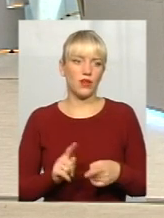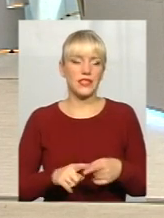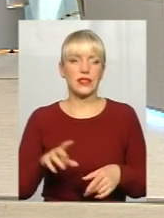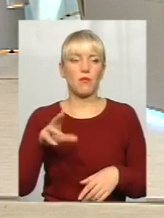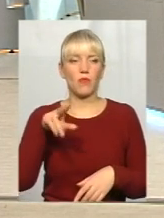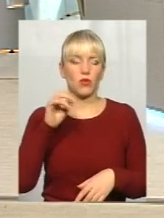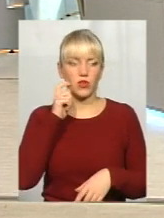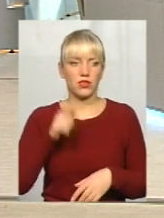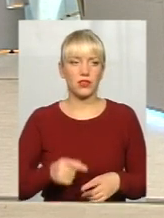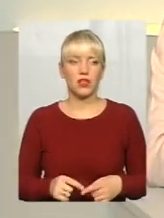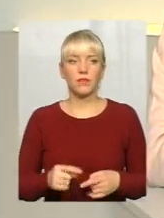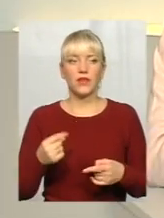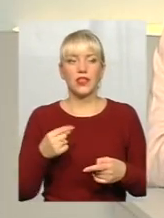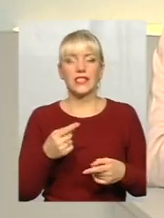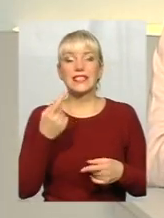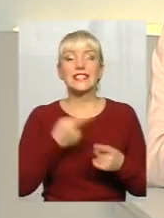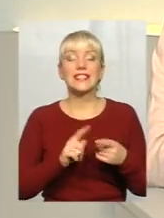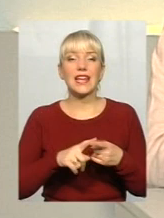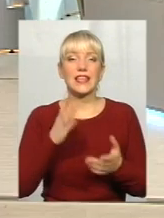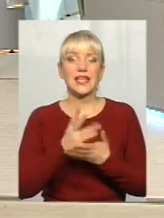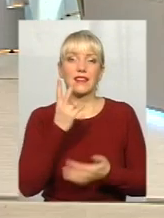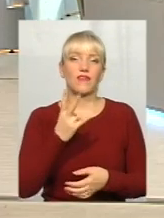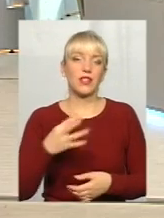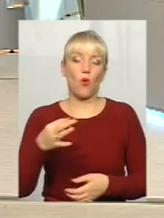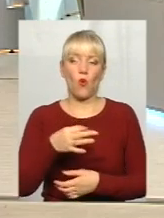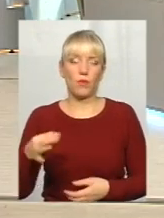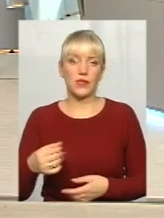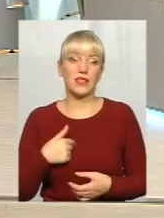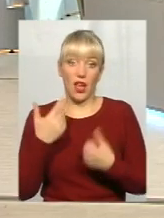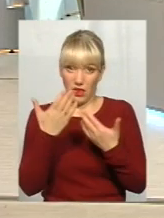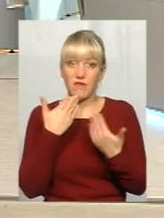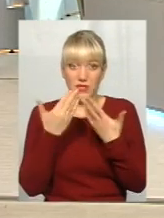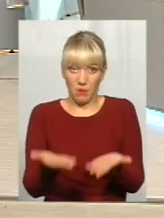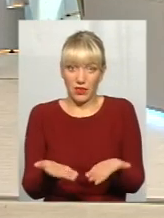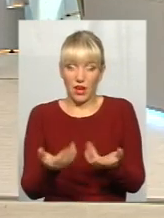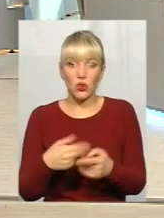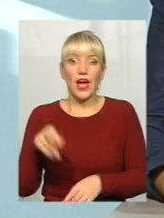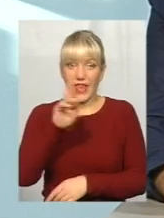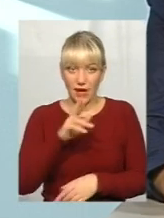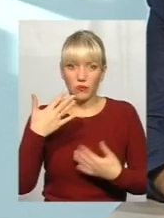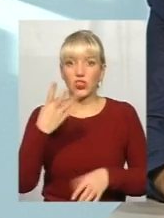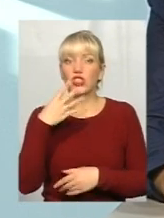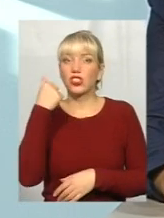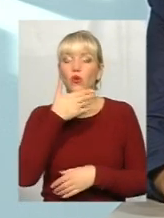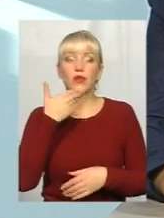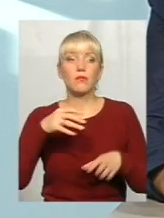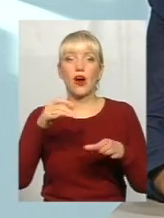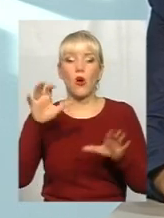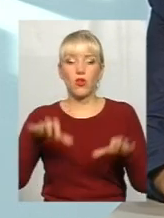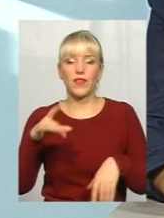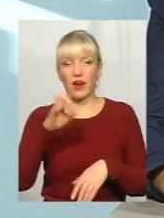Це як дві огласі, розумієте? А я вас запитаю. В Хмельниця вже 4 роки немає голови